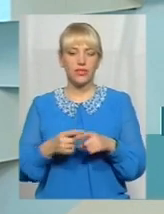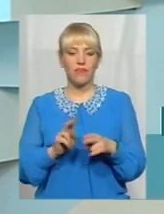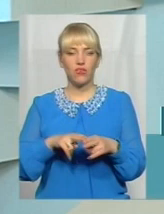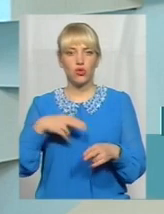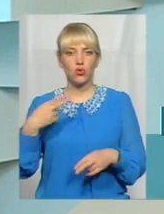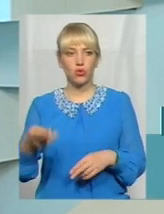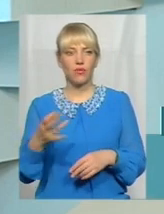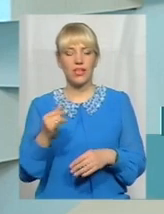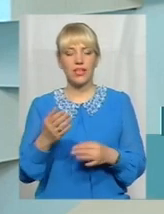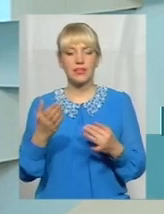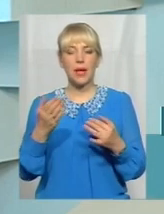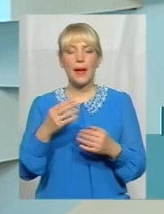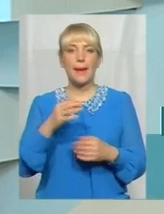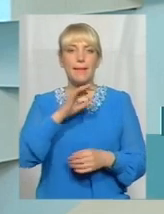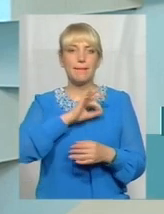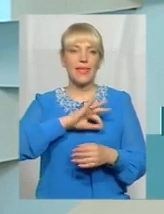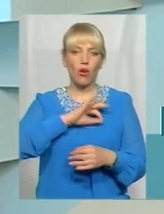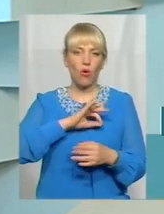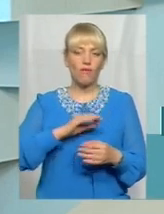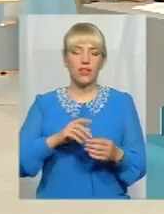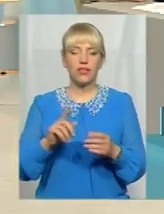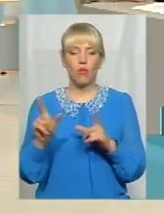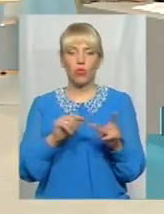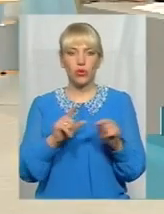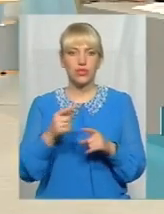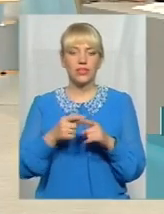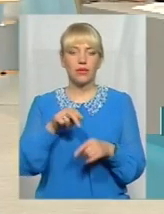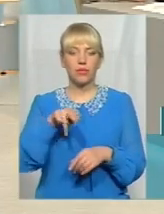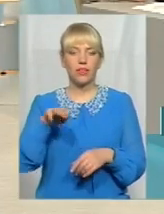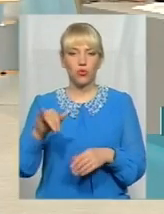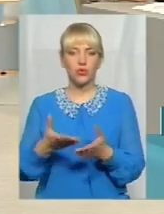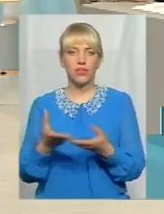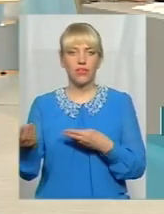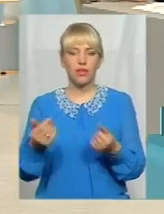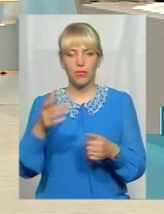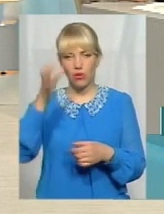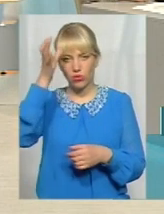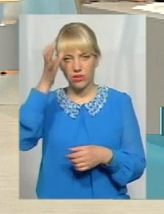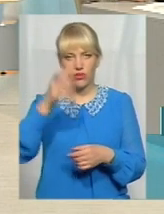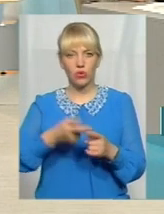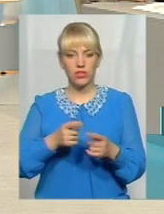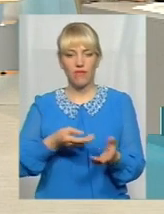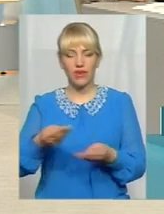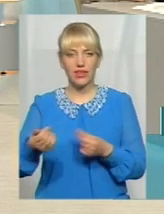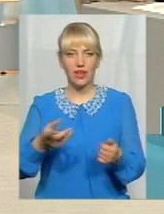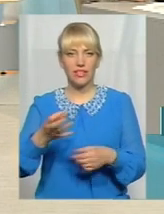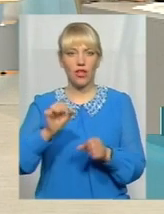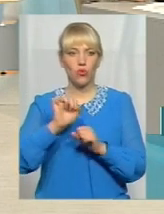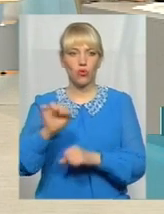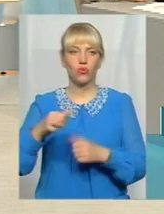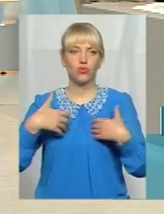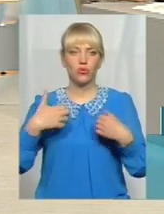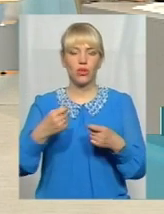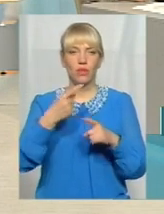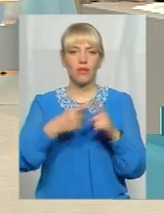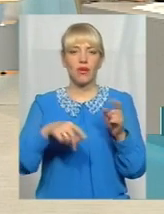за пільговий проїзд, це і ПТУ, це і видатки на освіти, це видатки на охорону здоров'я. Це майже